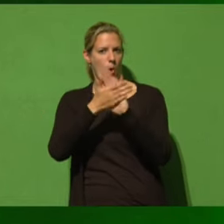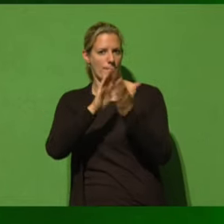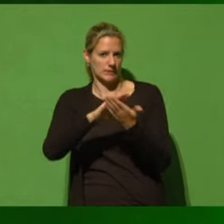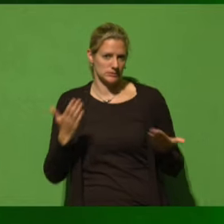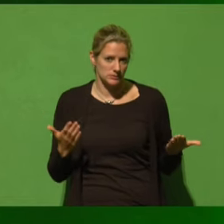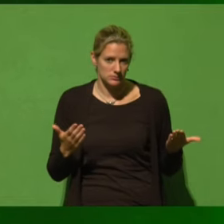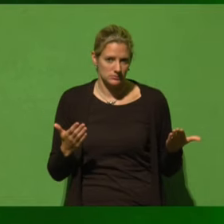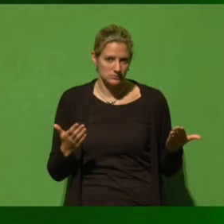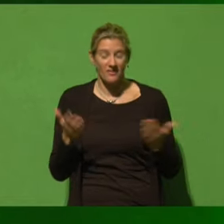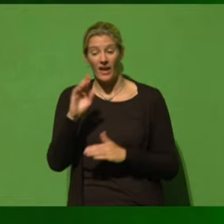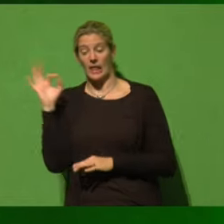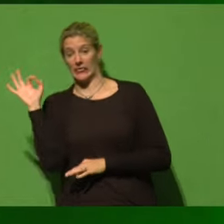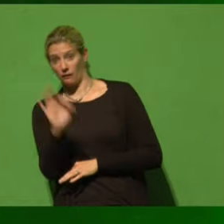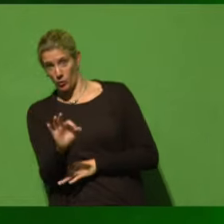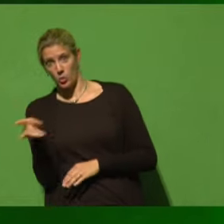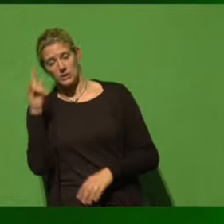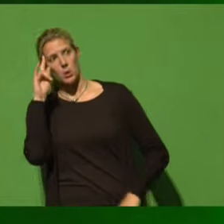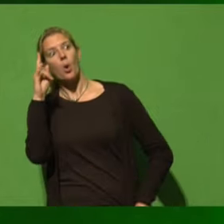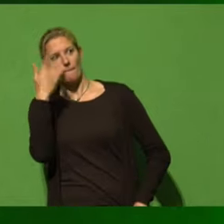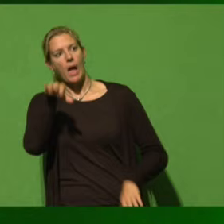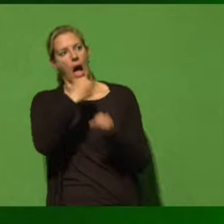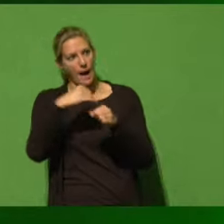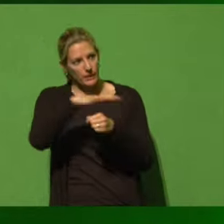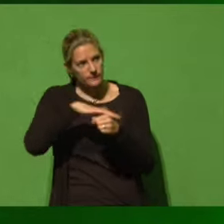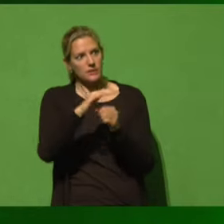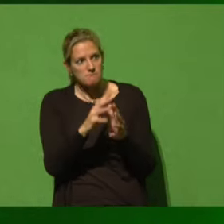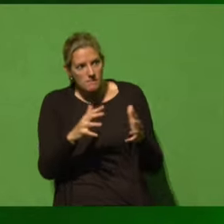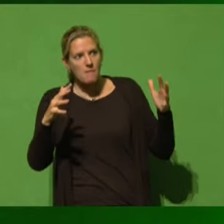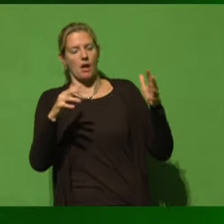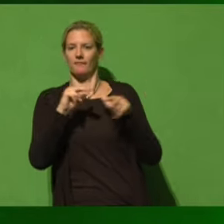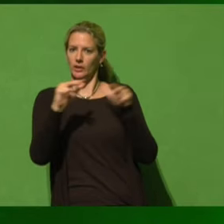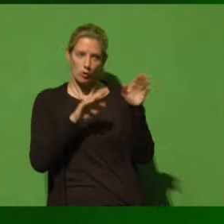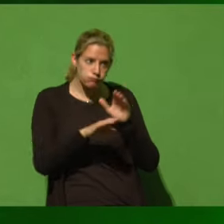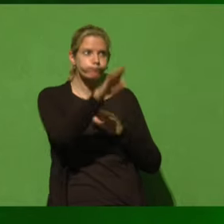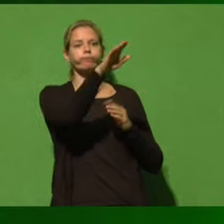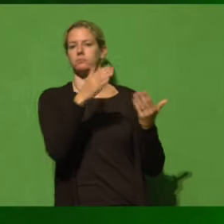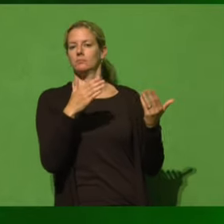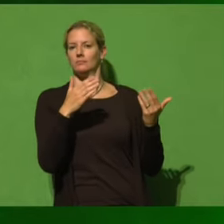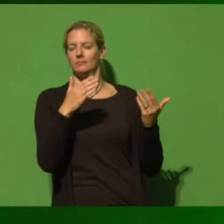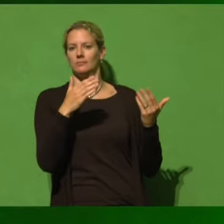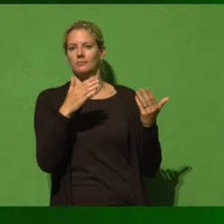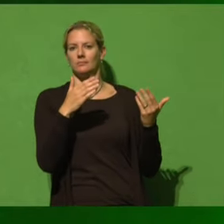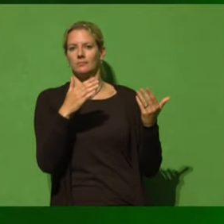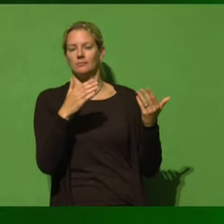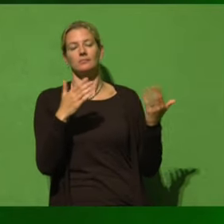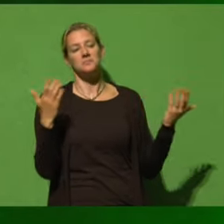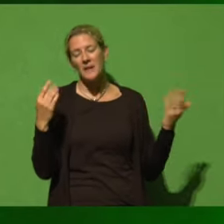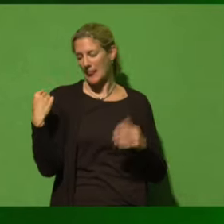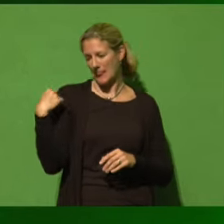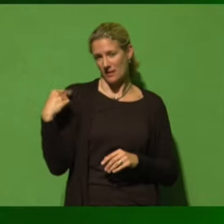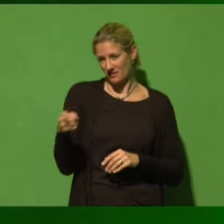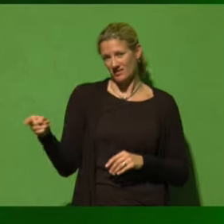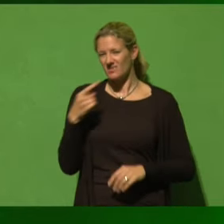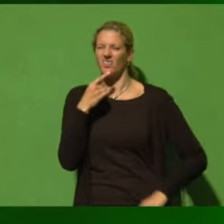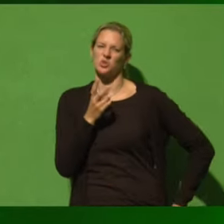Befürworter erhoffen sich davon, dass dadurch mehr Arbeitsplätze entstehen, dass das Wirtschaftswachstum steigt. Sie mussten jetzt vor kurzem